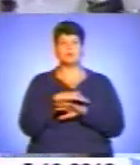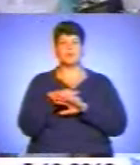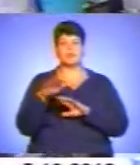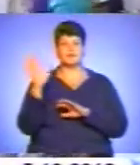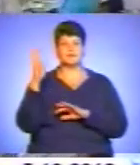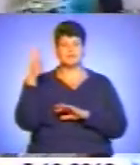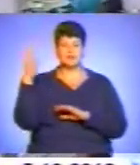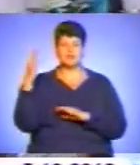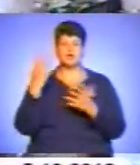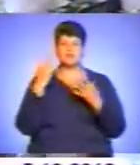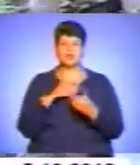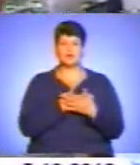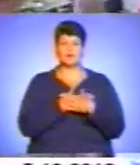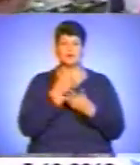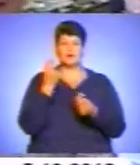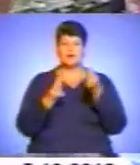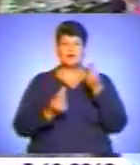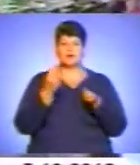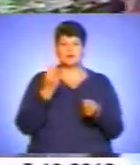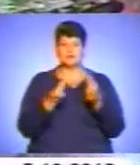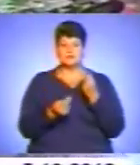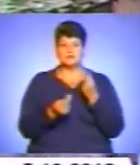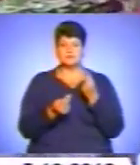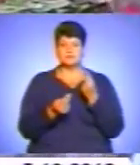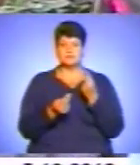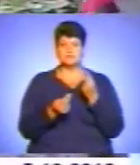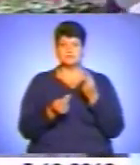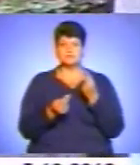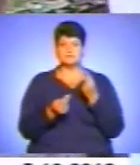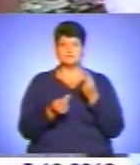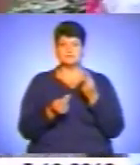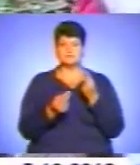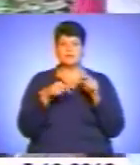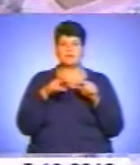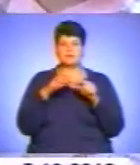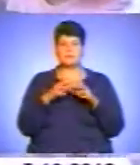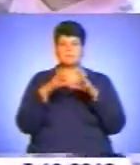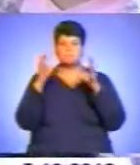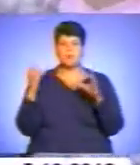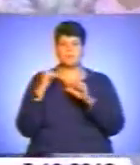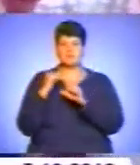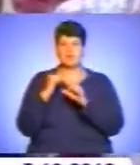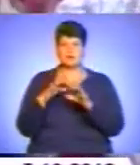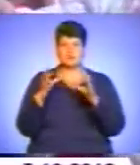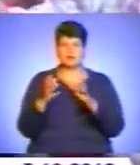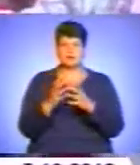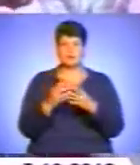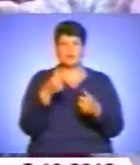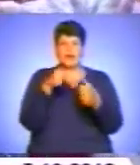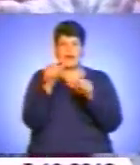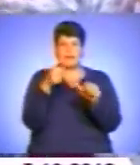І ще я люблю більше грати в гру, ходити по місцях. Або ліпити